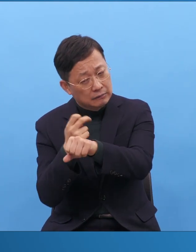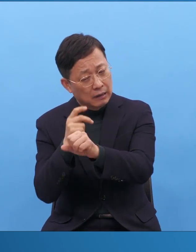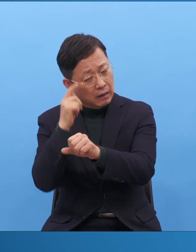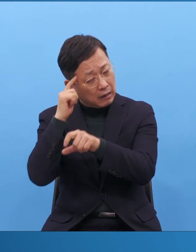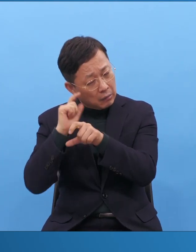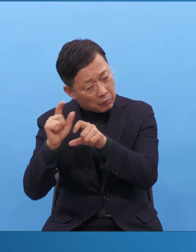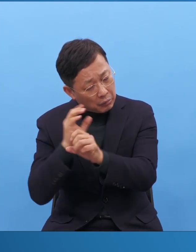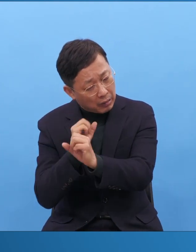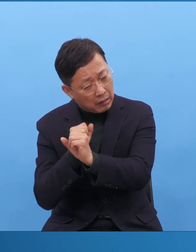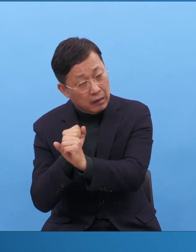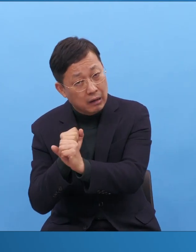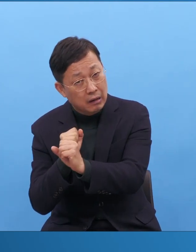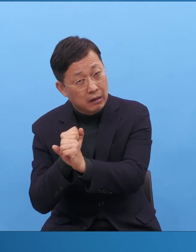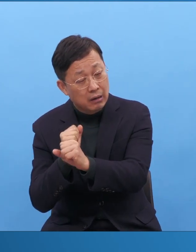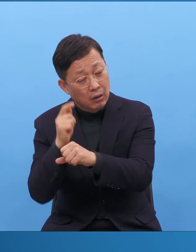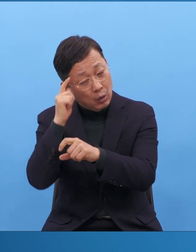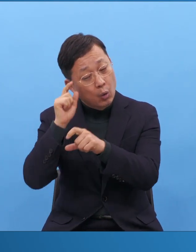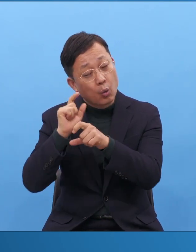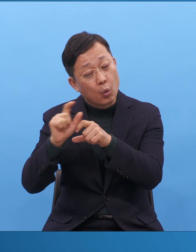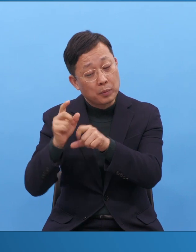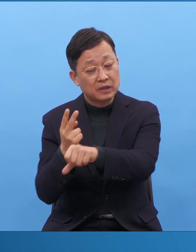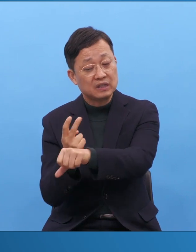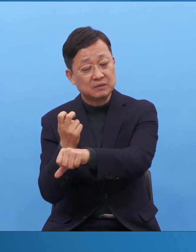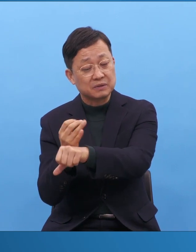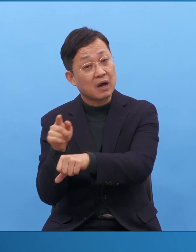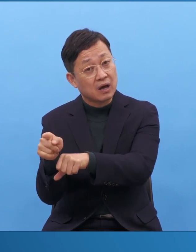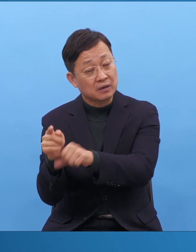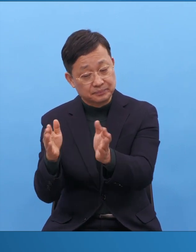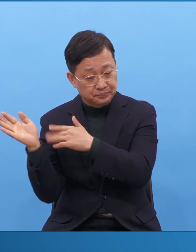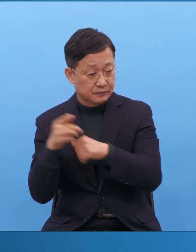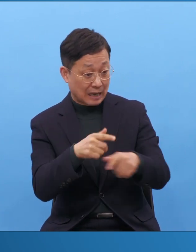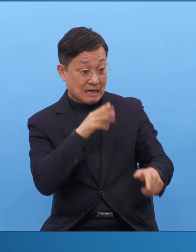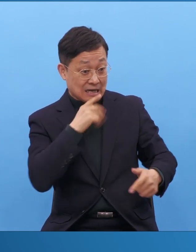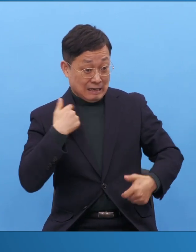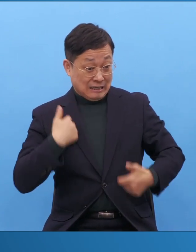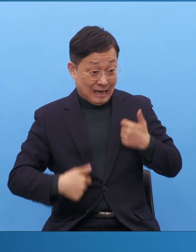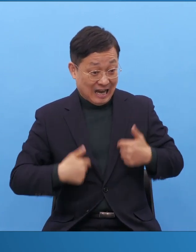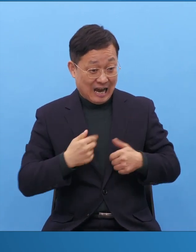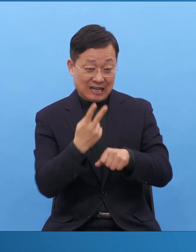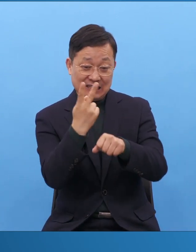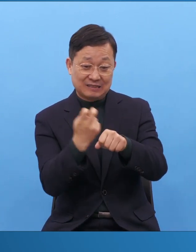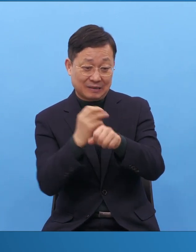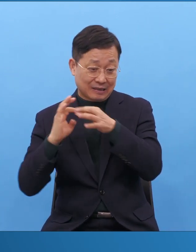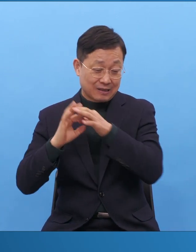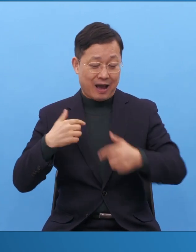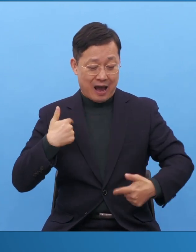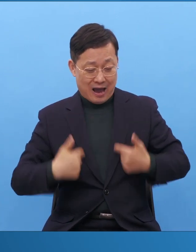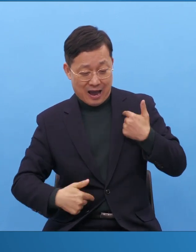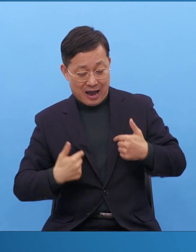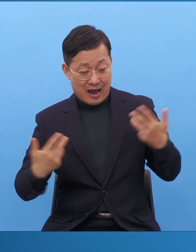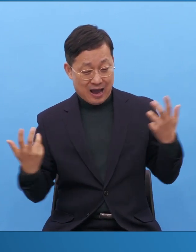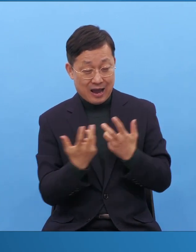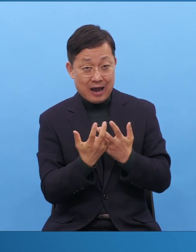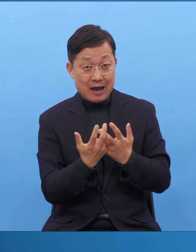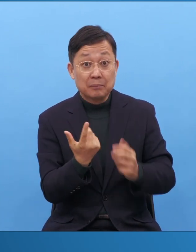고민이 걸린 거잖아요. 그렇죠. 정말 기쁜 일이 있다 24 되잖아요. 그렇죠.